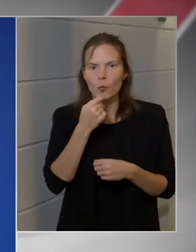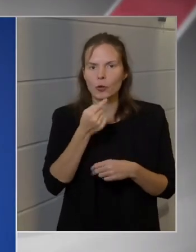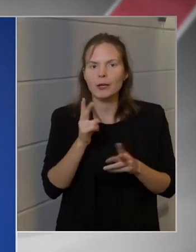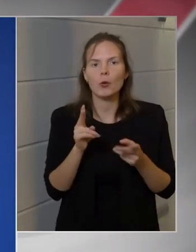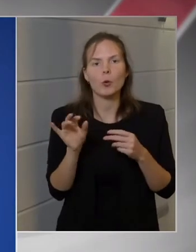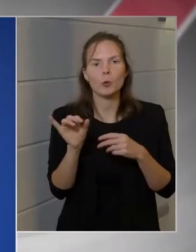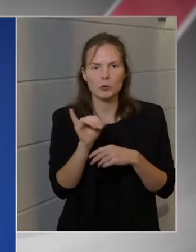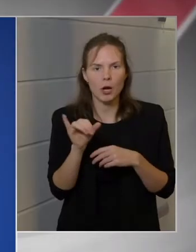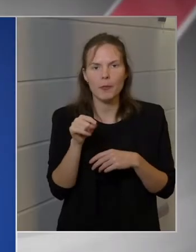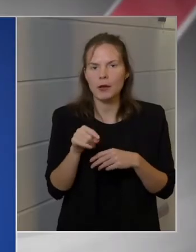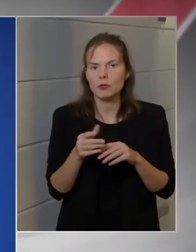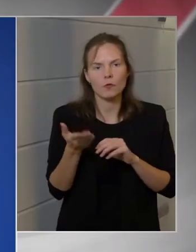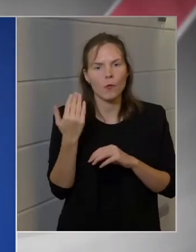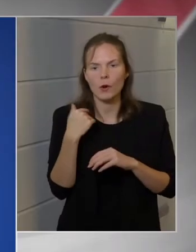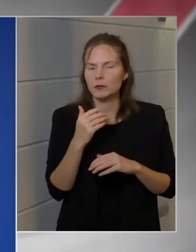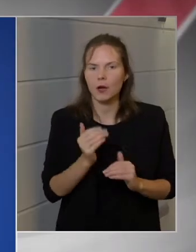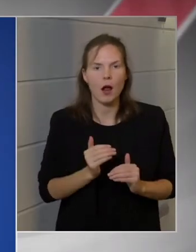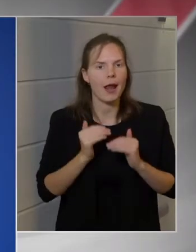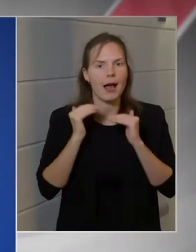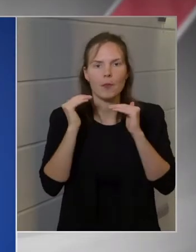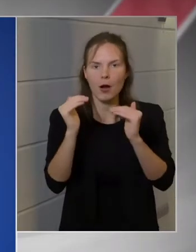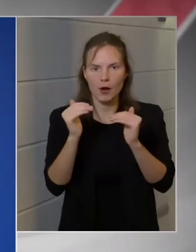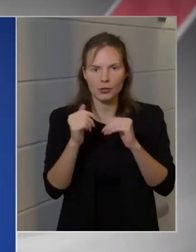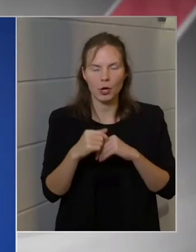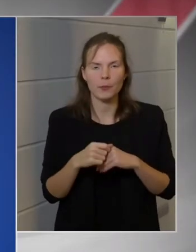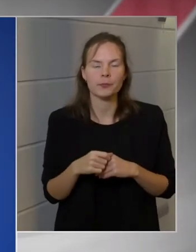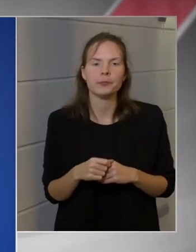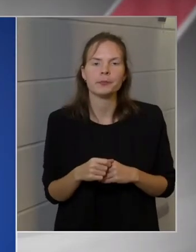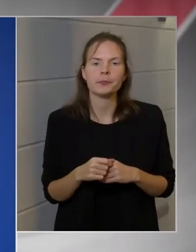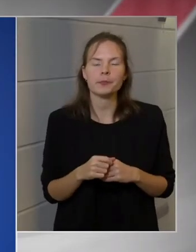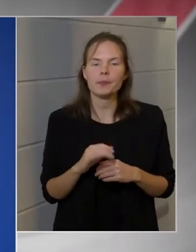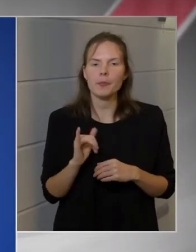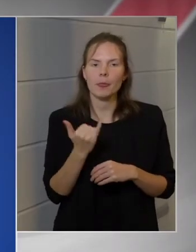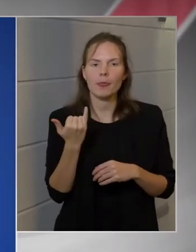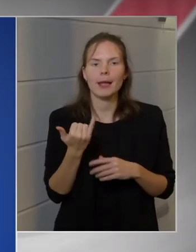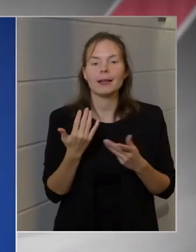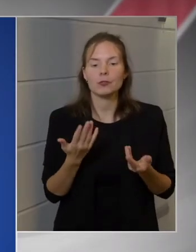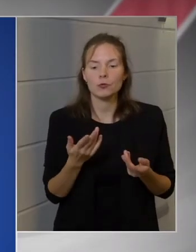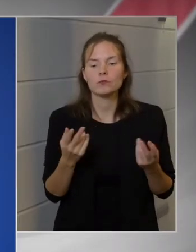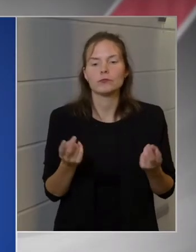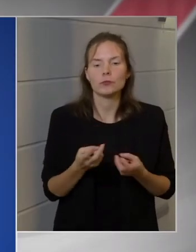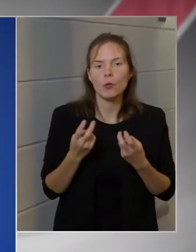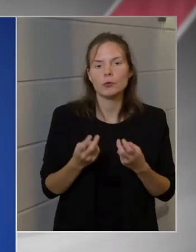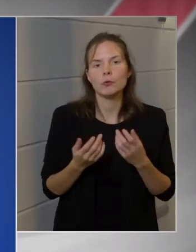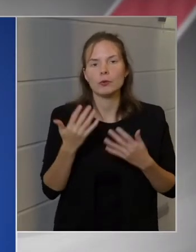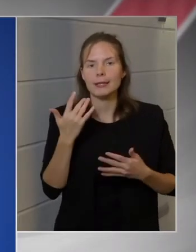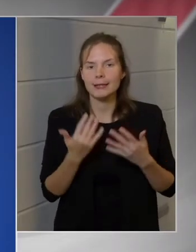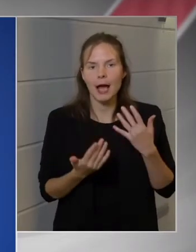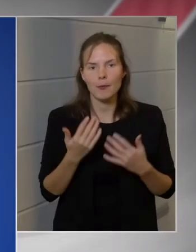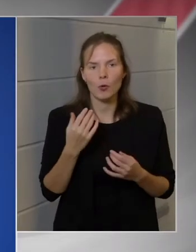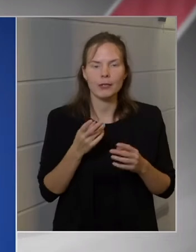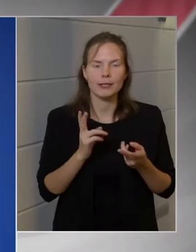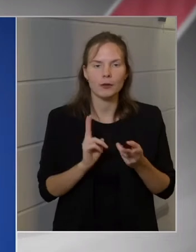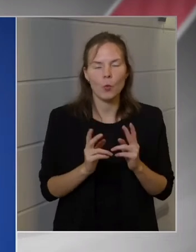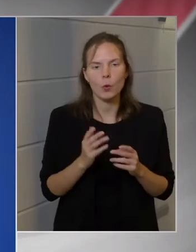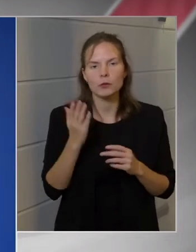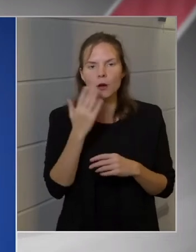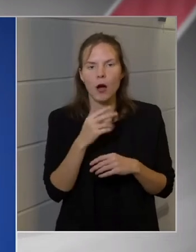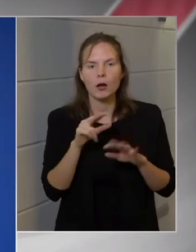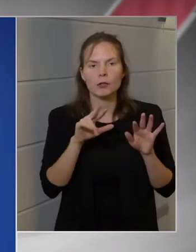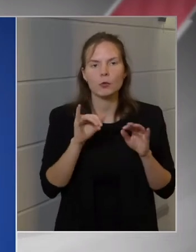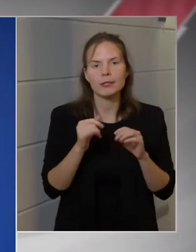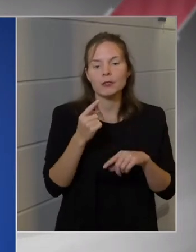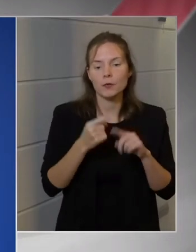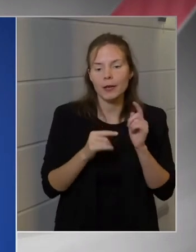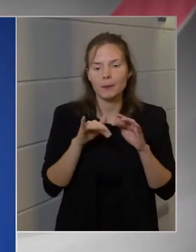Budapest volt mindig a legmagasabb, akkor is, amikor önök erről adatokat láthattak, és miután könnyű kiszámolni azt, hogy ha 8